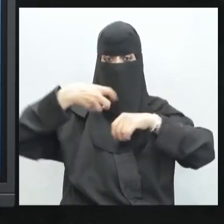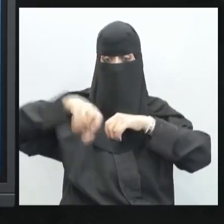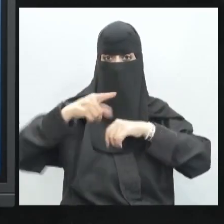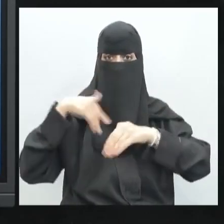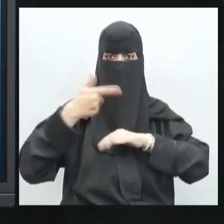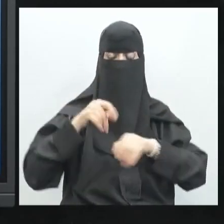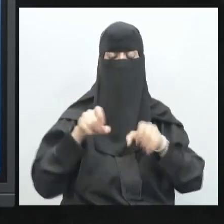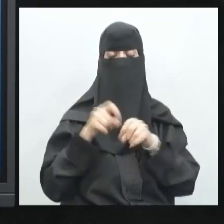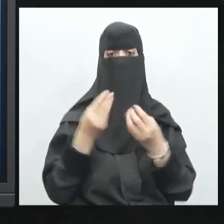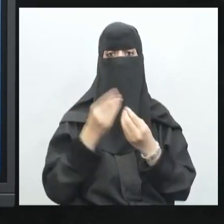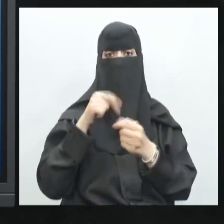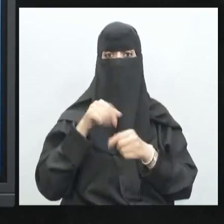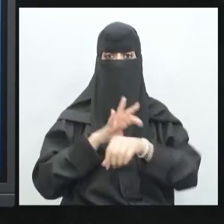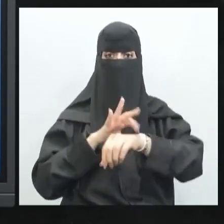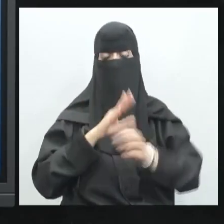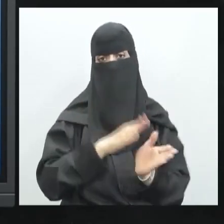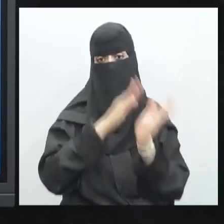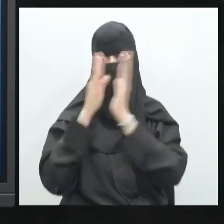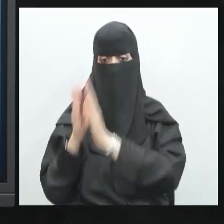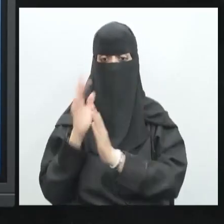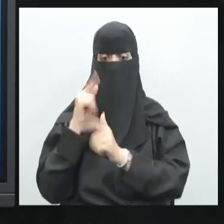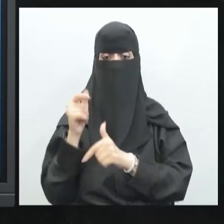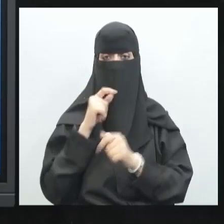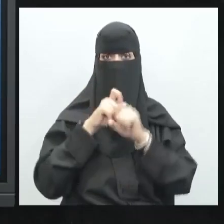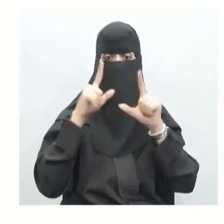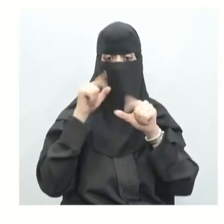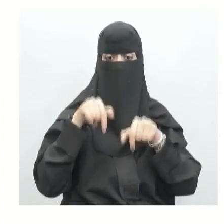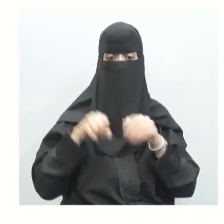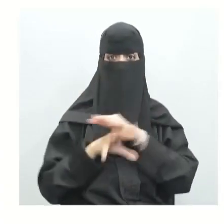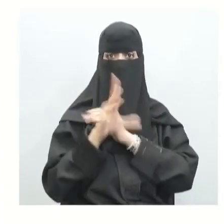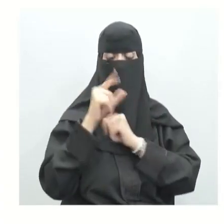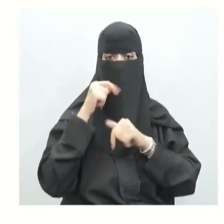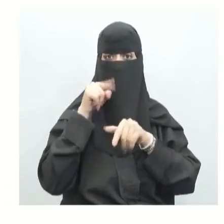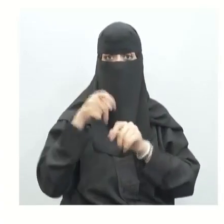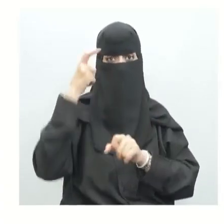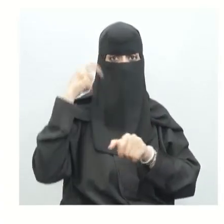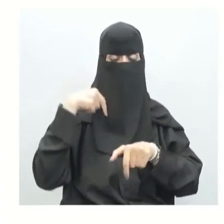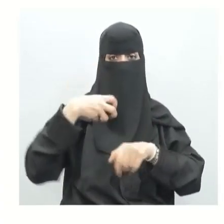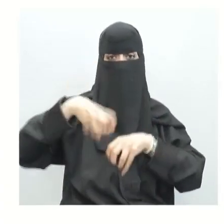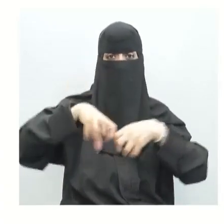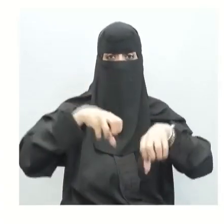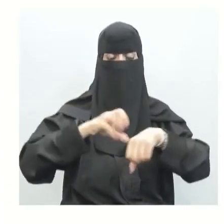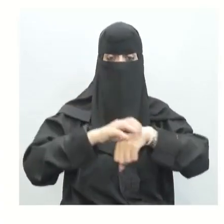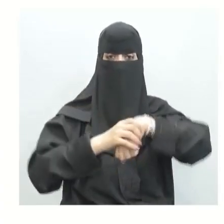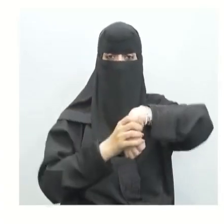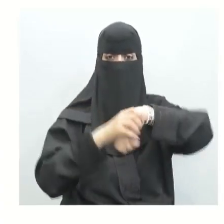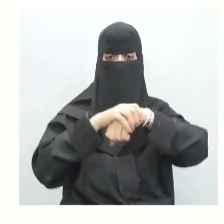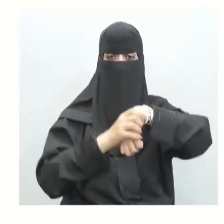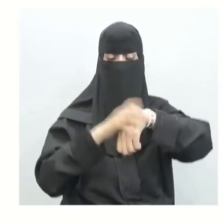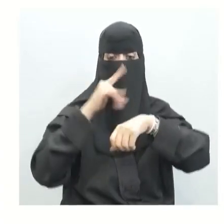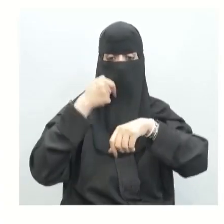ويلتأم العظم انتقلنا بعد ذلك مثل ما يظهر معنا على الشاشة وتعرفنا على أنواع المفاصل